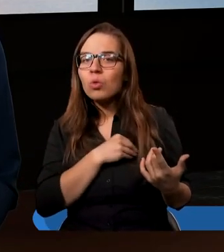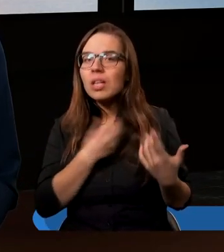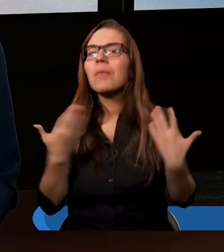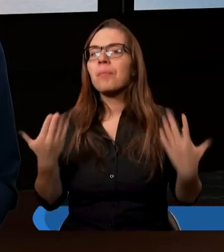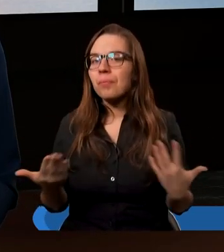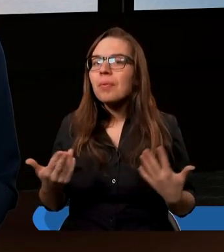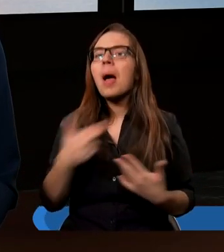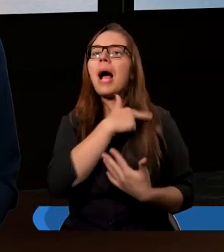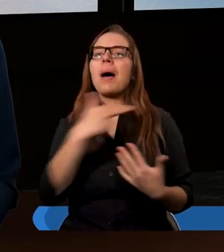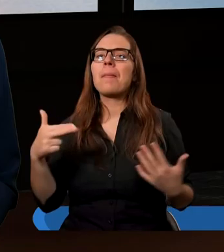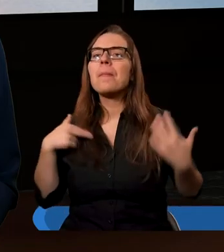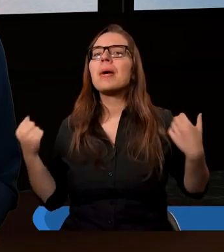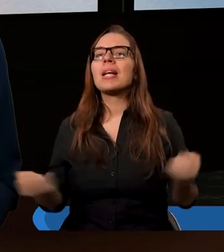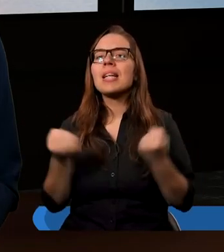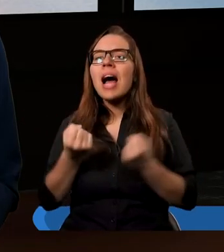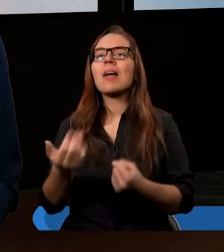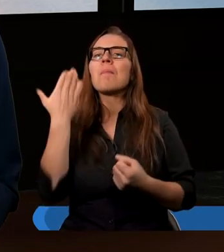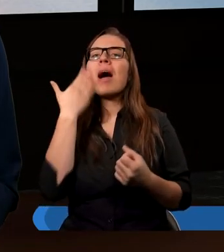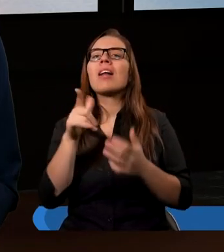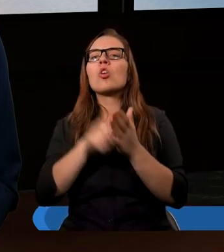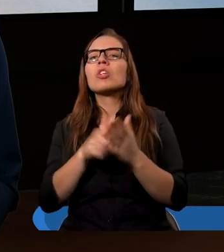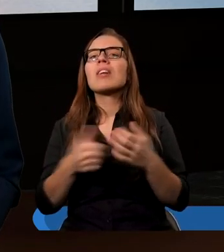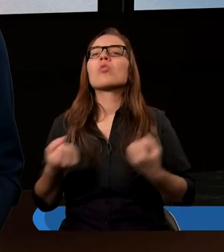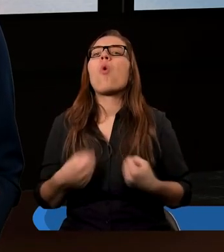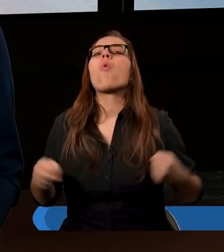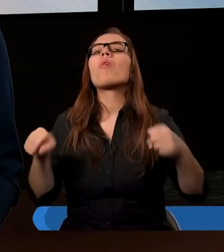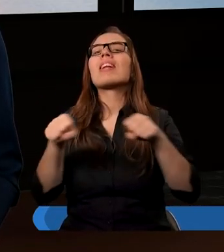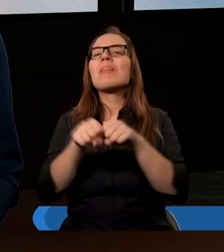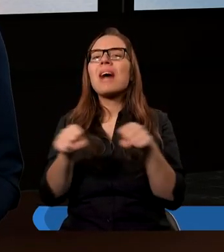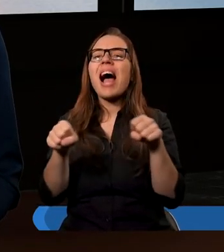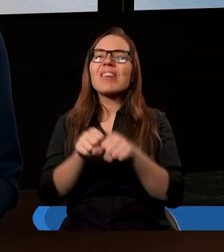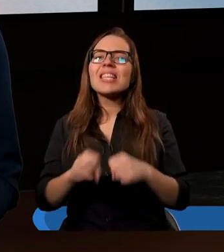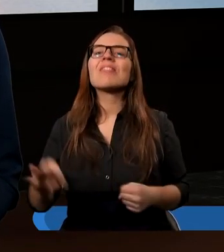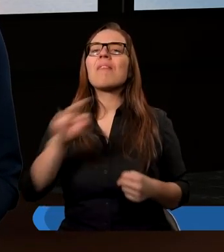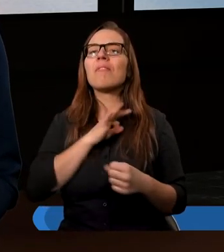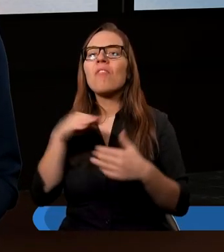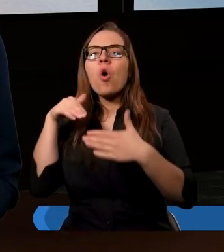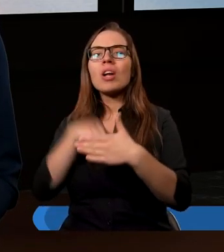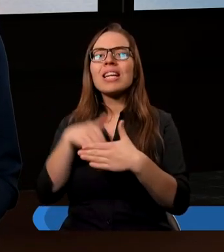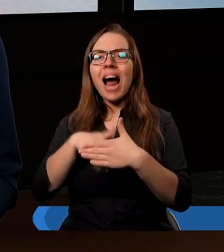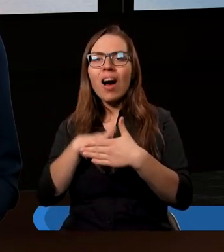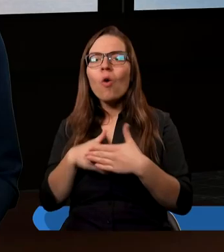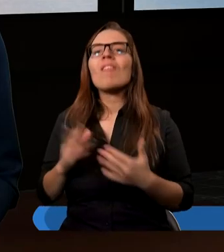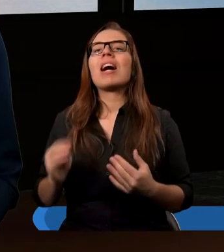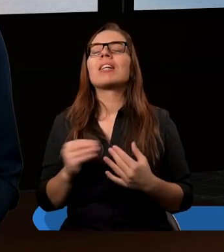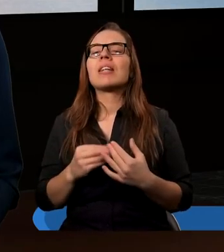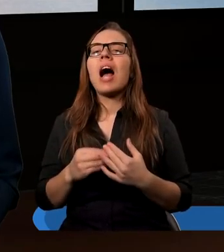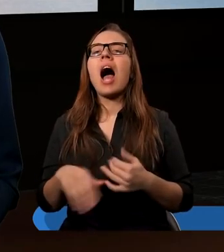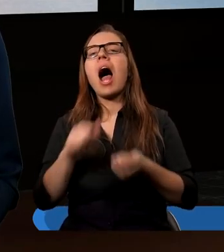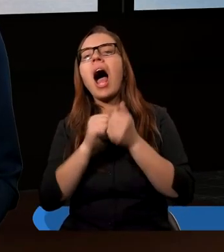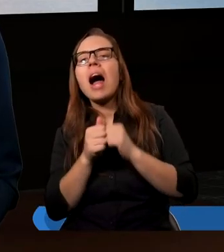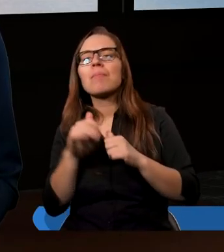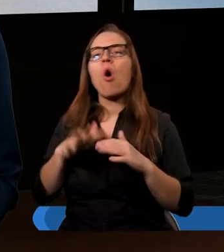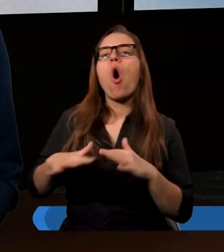my staramy się bardzo często usprawiedliwić swoje zachowanie, takie małe, jak to się mówi, grzeszki, albo